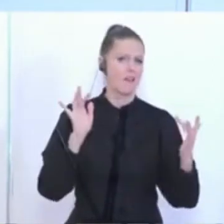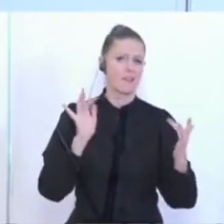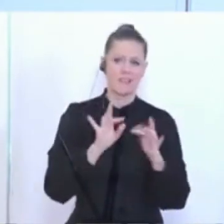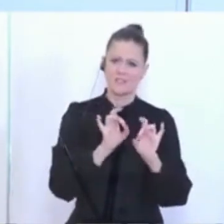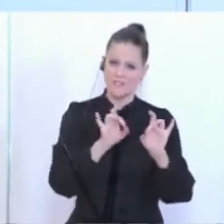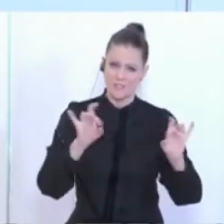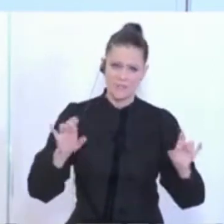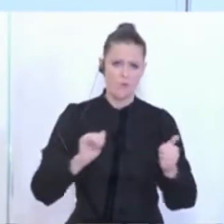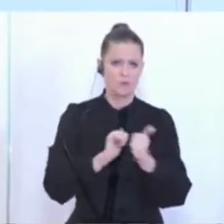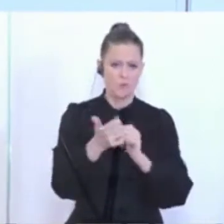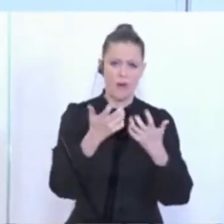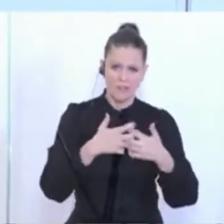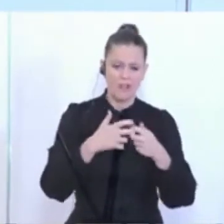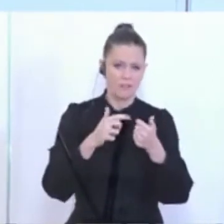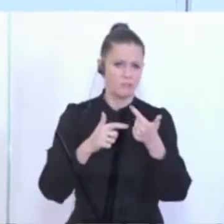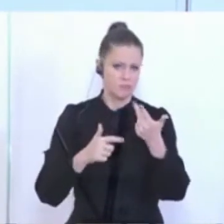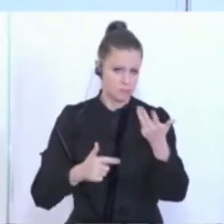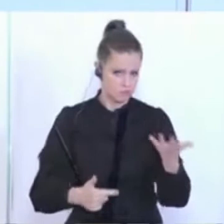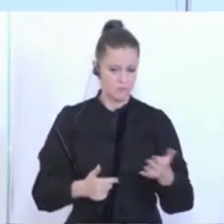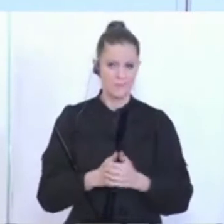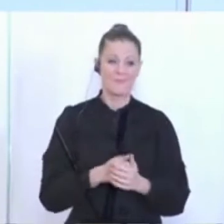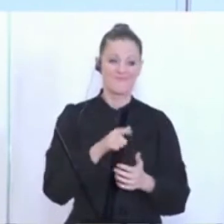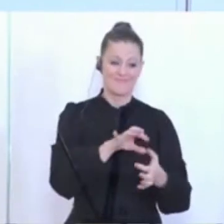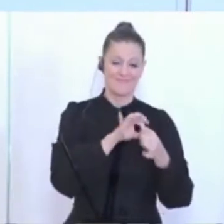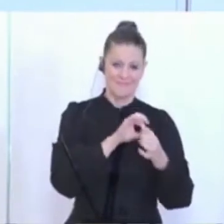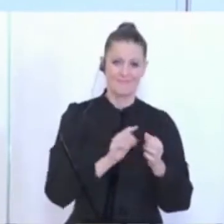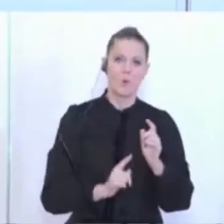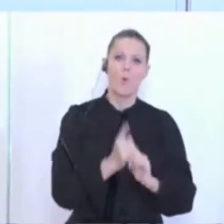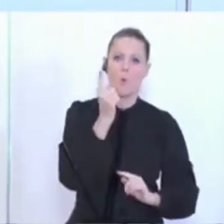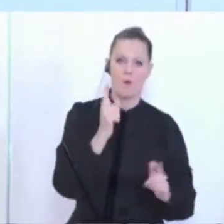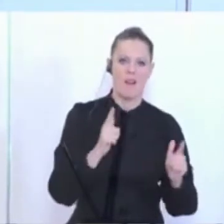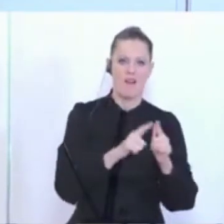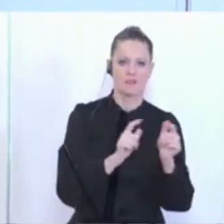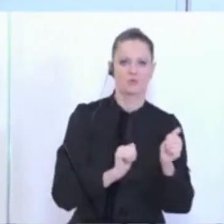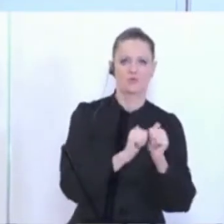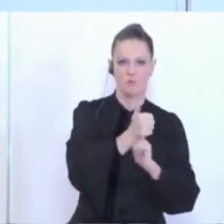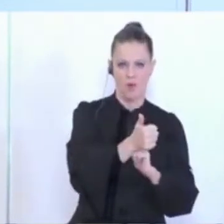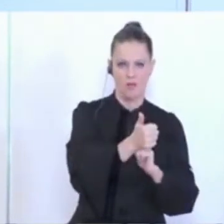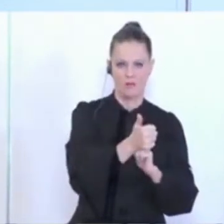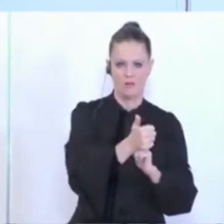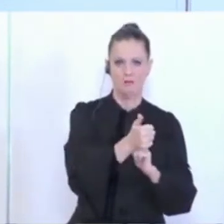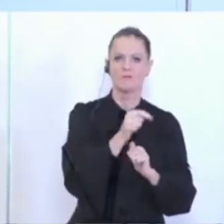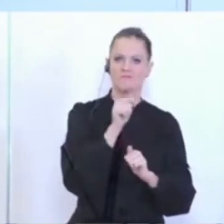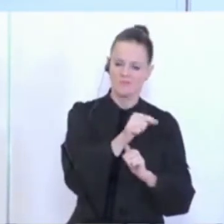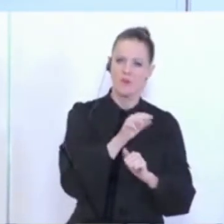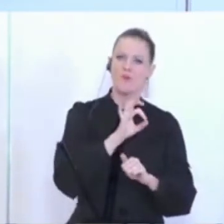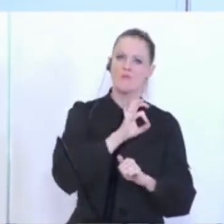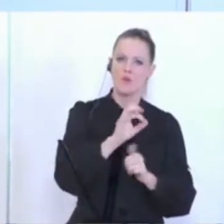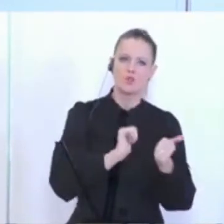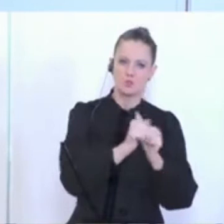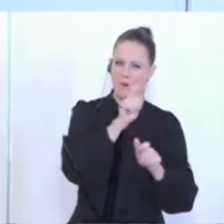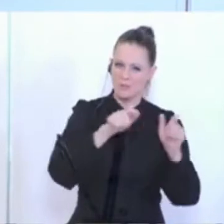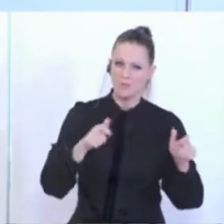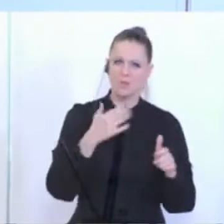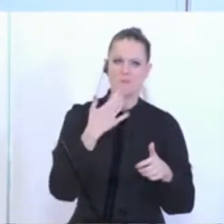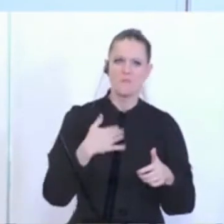Hygienevorschriften etc. Also das ist jetzt der Bereich Hochleistungssport, wo wir denn, wo wir den Sportlerinnen und Sportlern ermöglichen